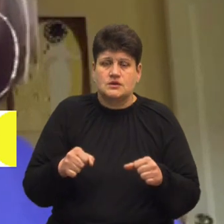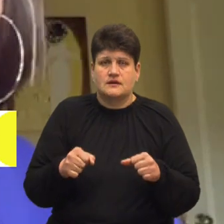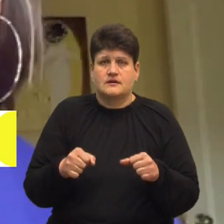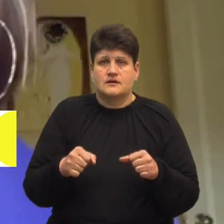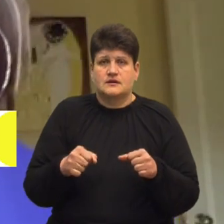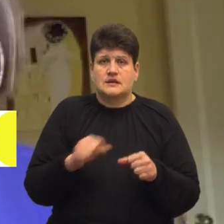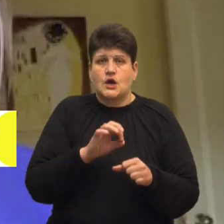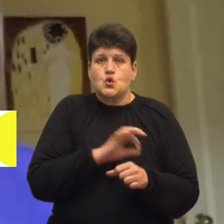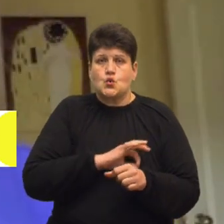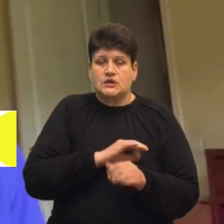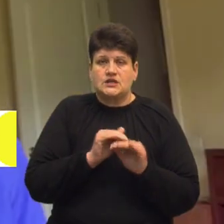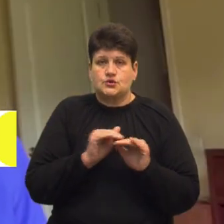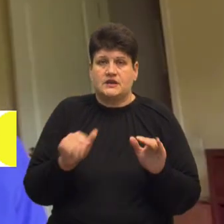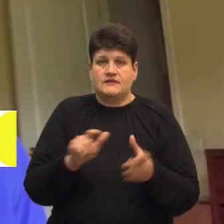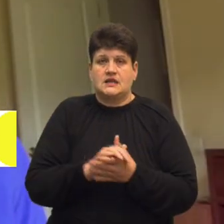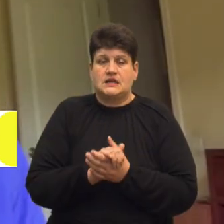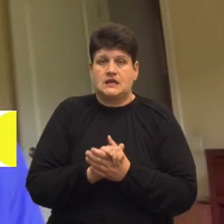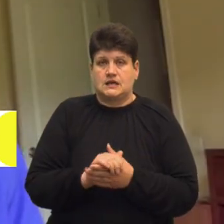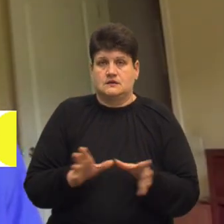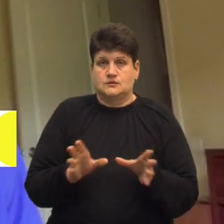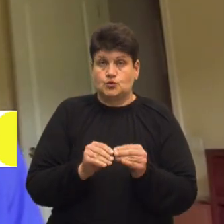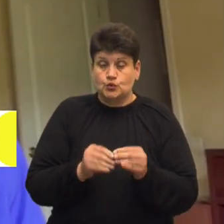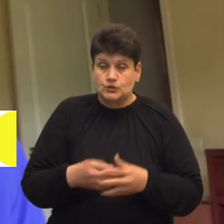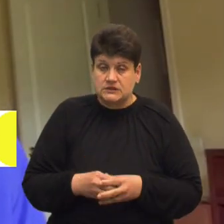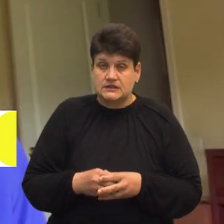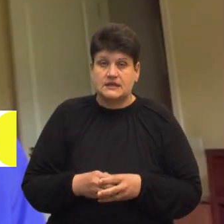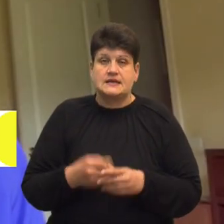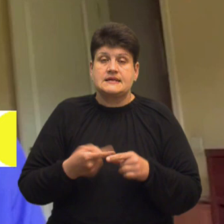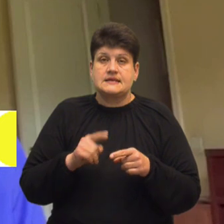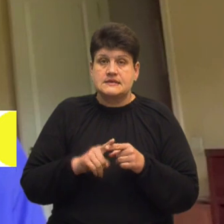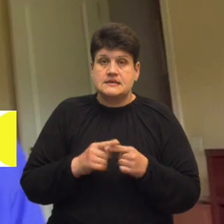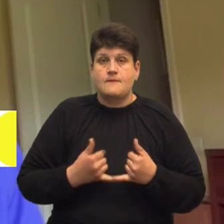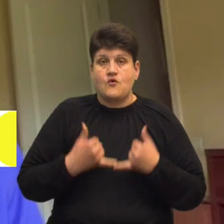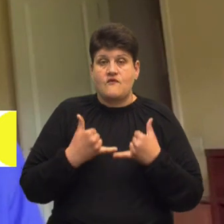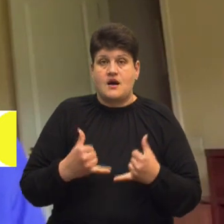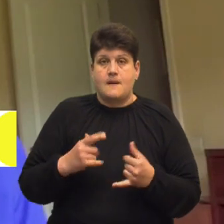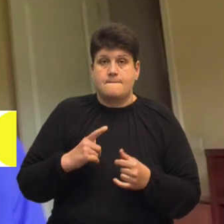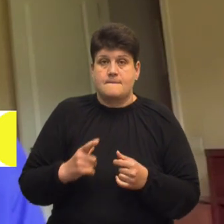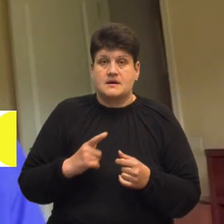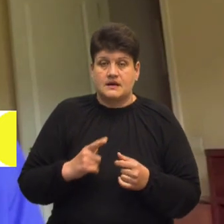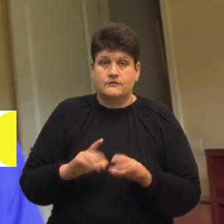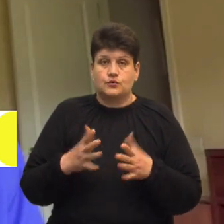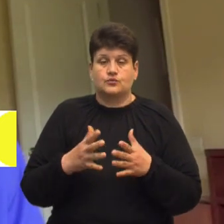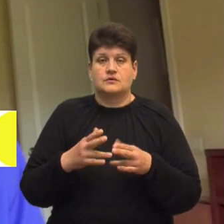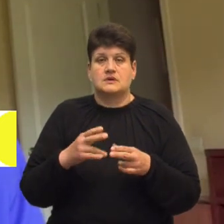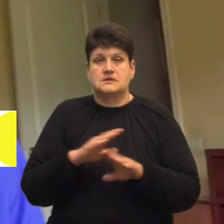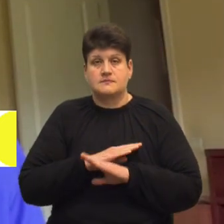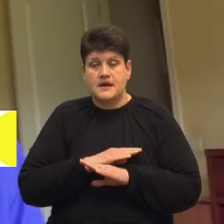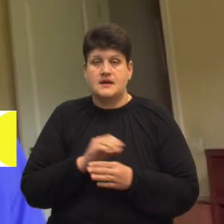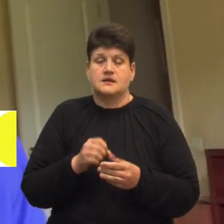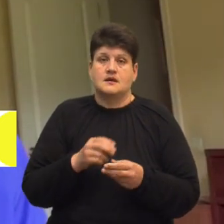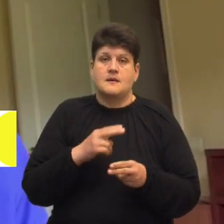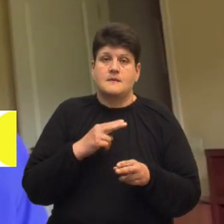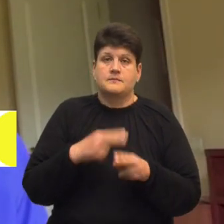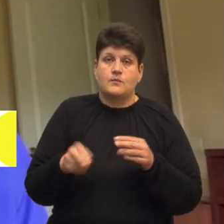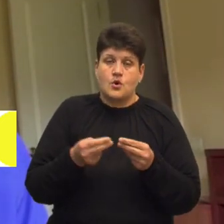юридичному рівні їх союзи. У законопроєкті визначено права партнерів в разі смерті, зникнення безвісти іншого з реєстрованих партнерів,